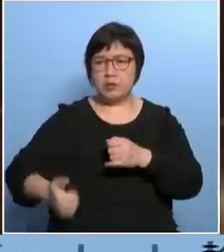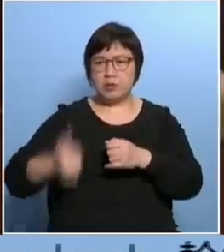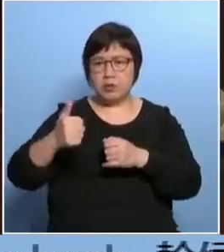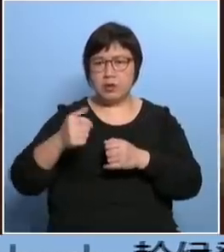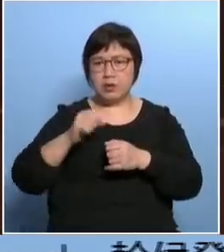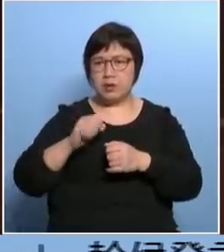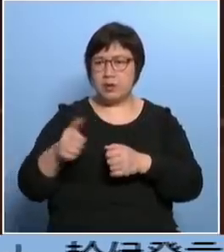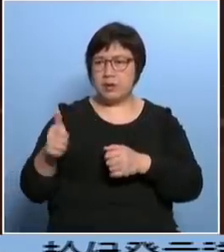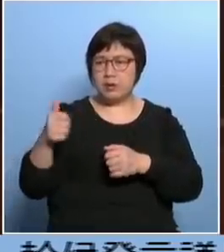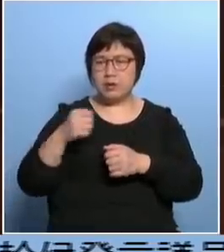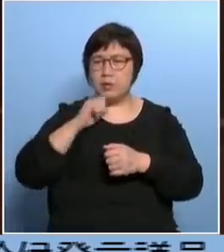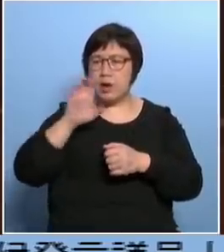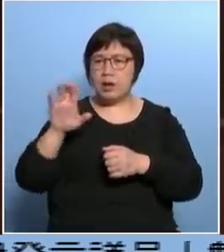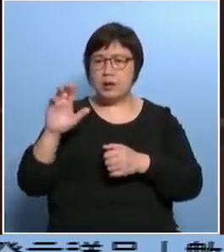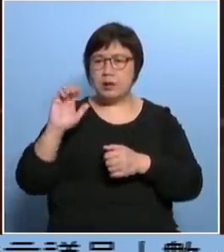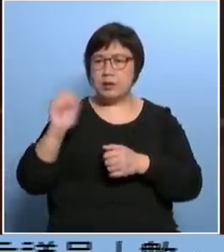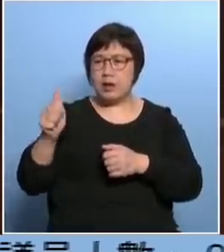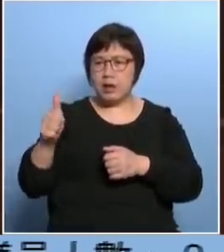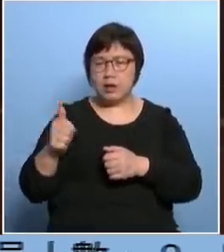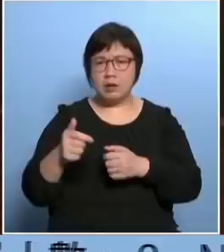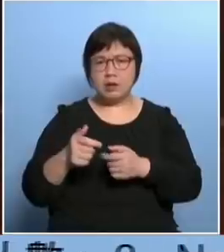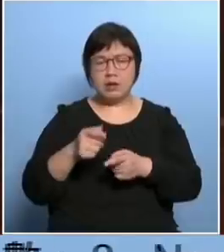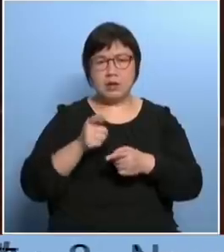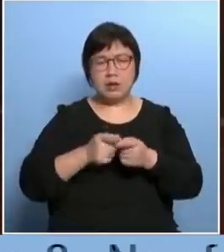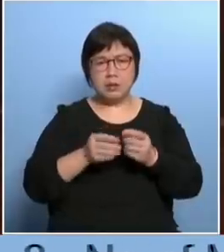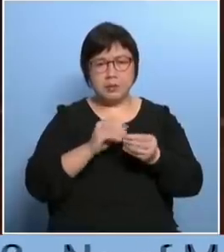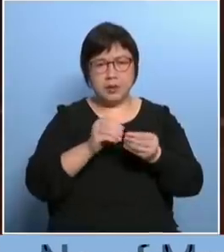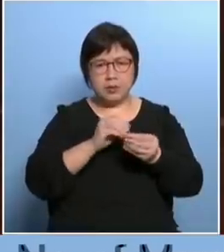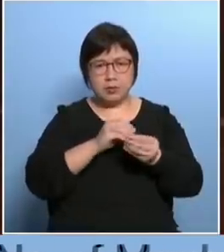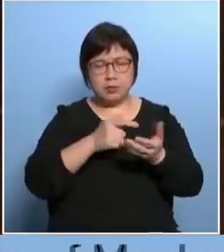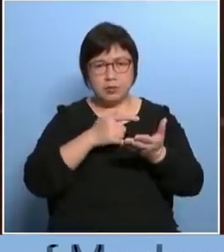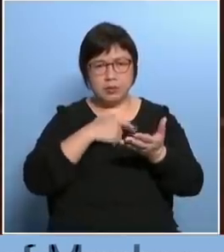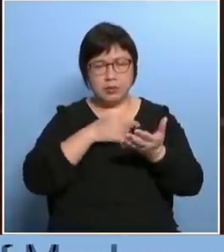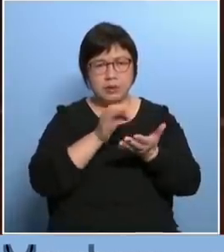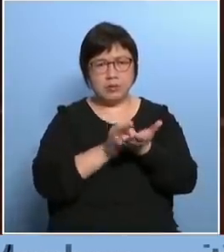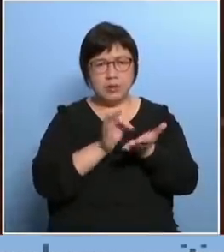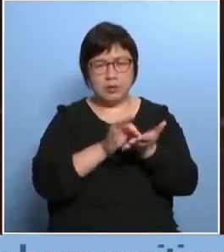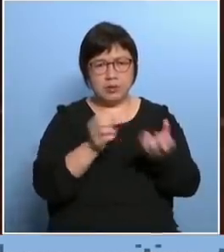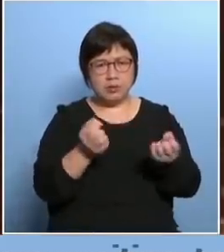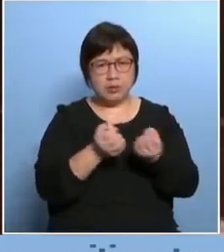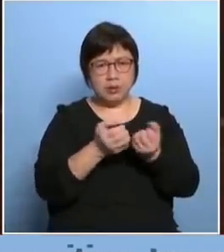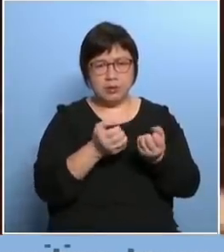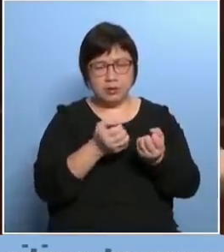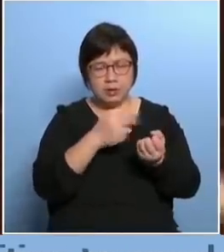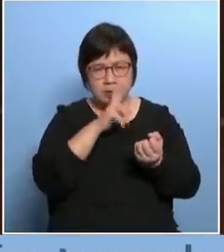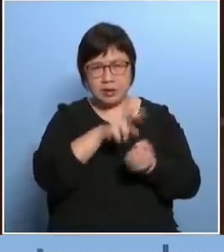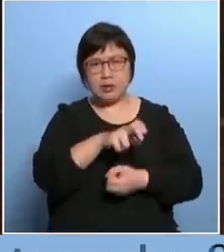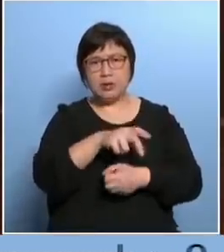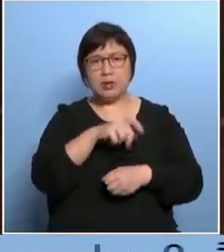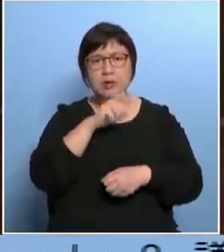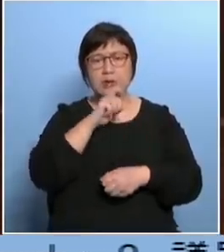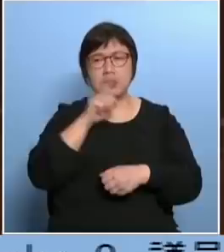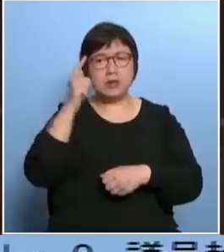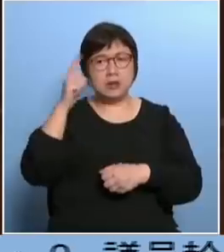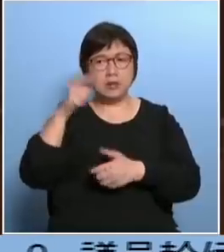就给他like这些事无忌惮这个票站发生的事甚至是什么甚至是知道那个那个